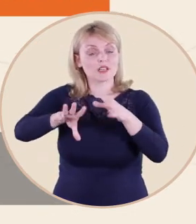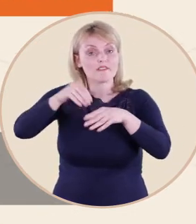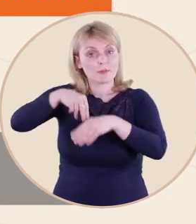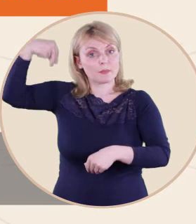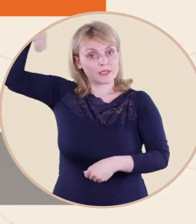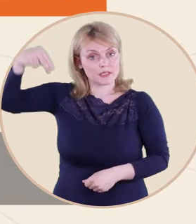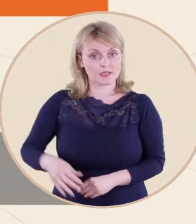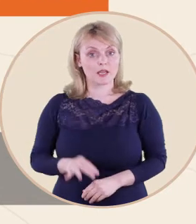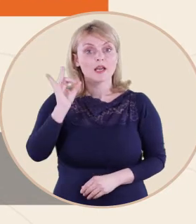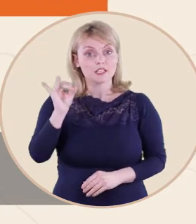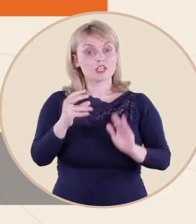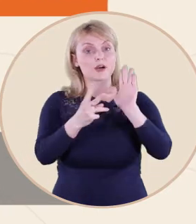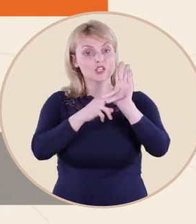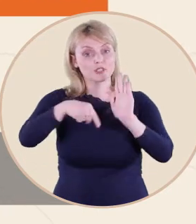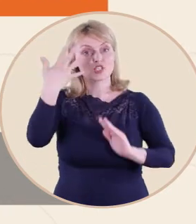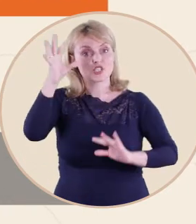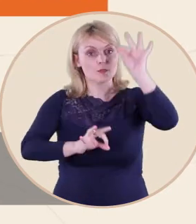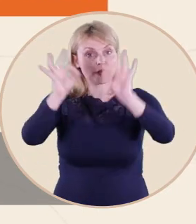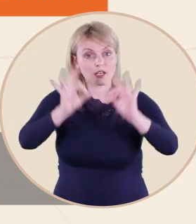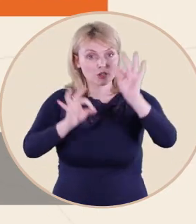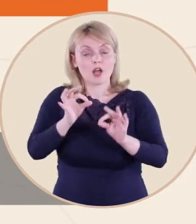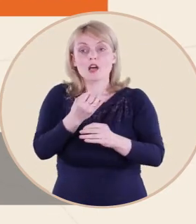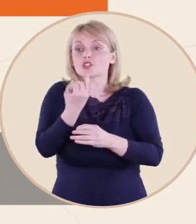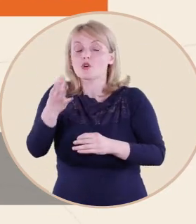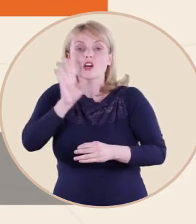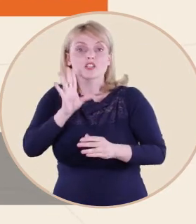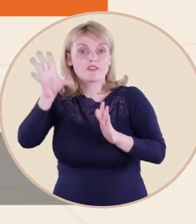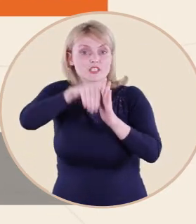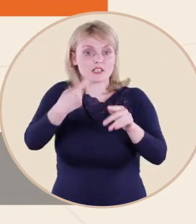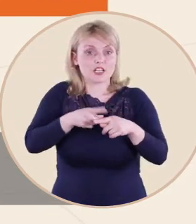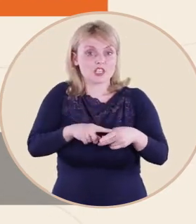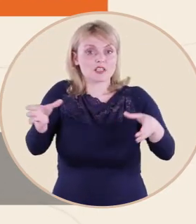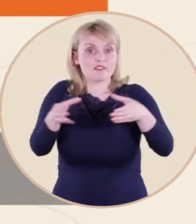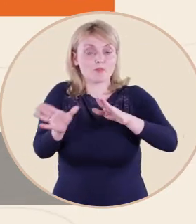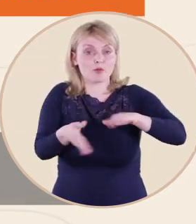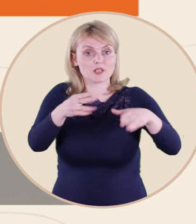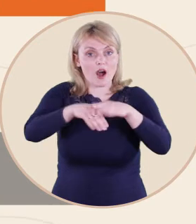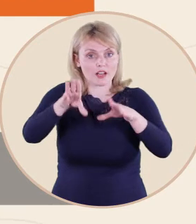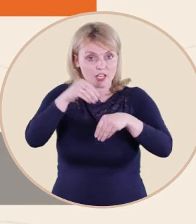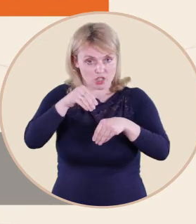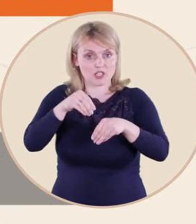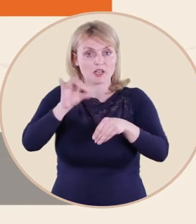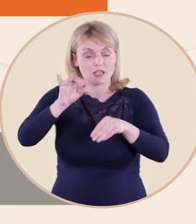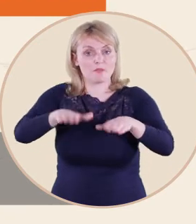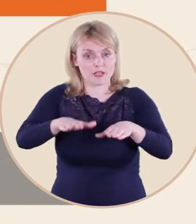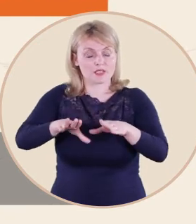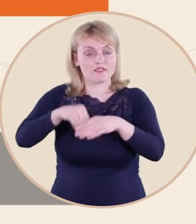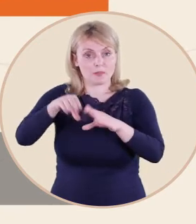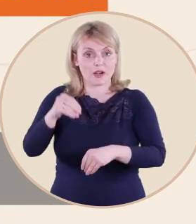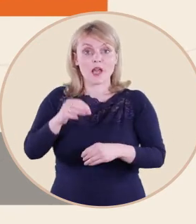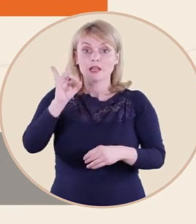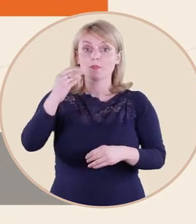femeile alese efectiv în cadrul alegerilor parlamentare și locale. Și câte 5% pentru tinerii aleși efectiv la